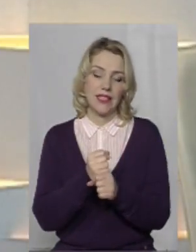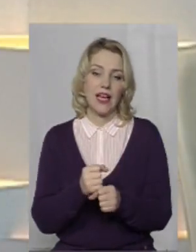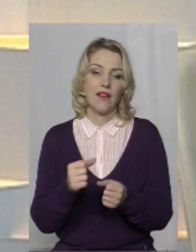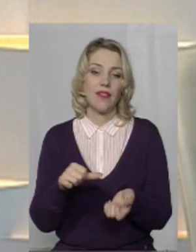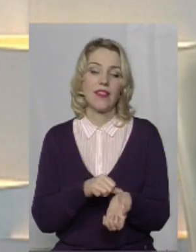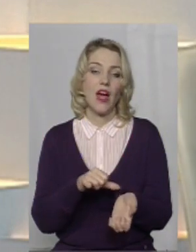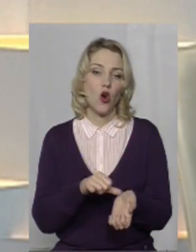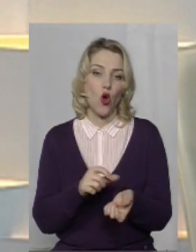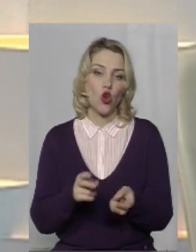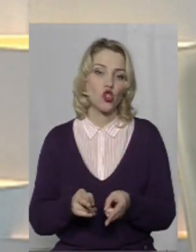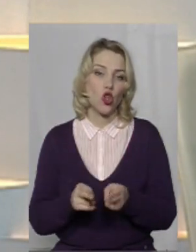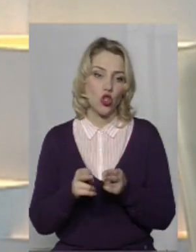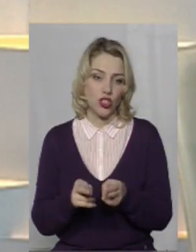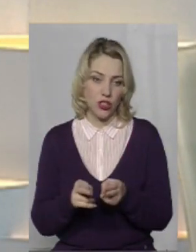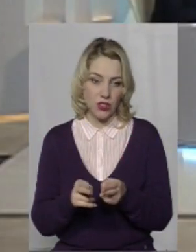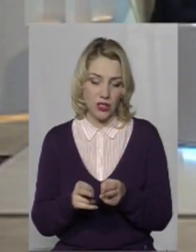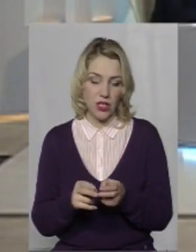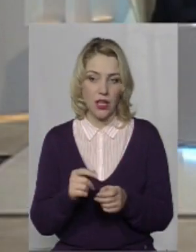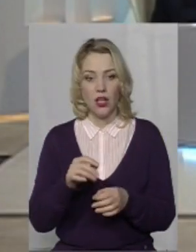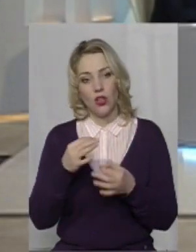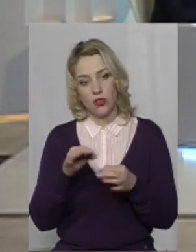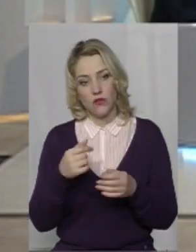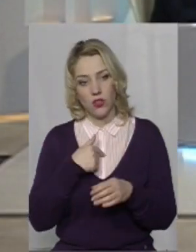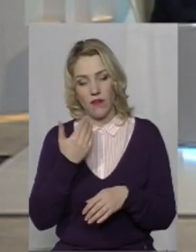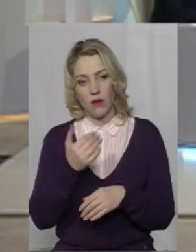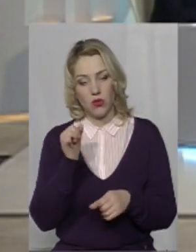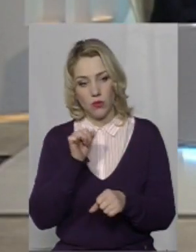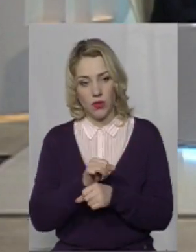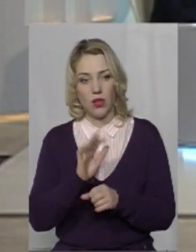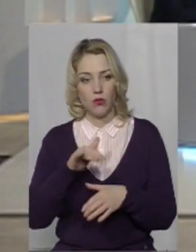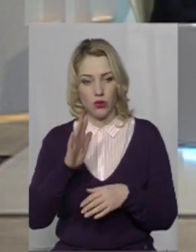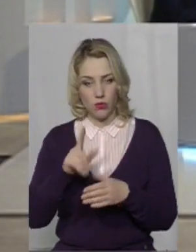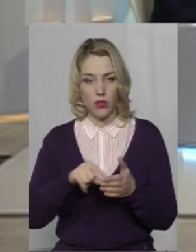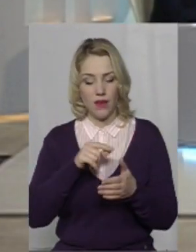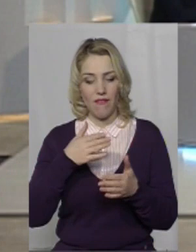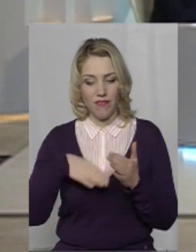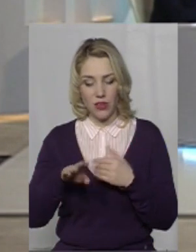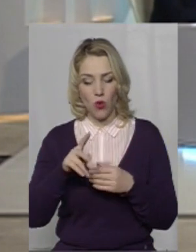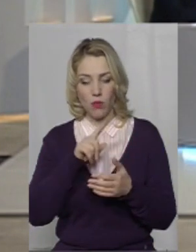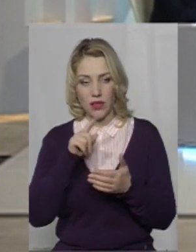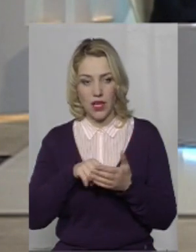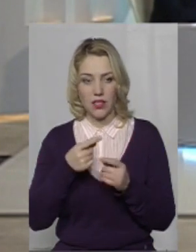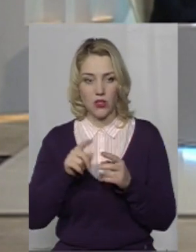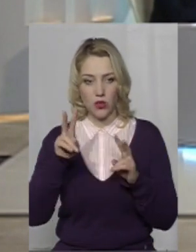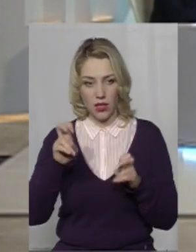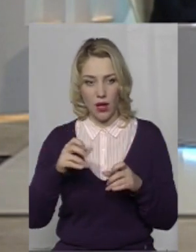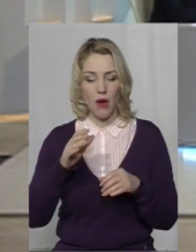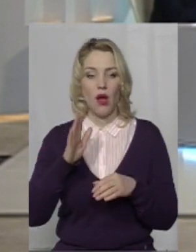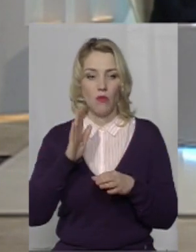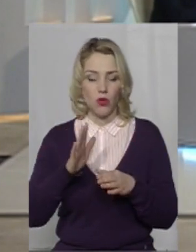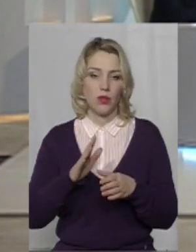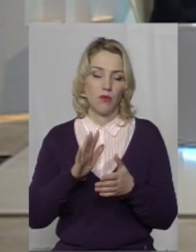один із… А дозвольте, я вас зупиню, тому що у нас буде потім відеопитання на цю тему, і ми обов'язково до її продовжимо.